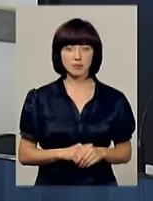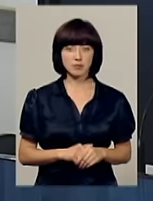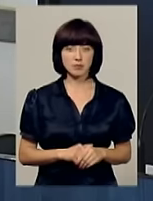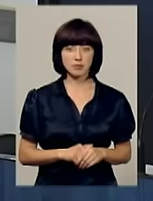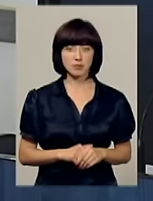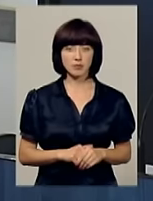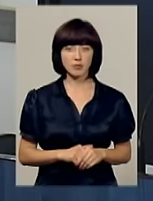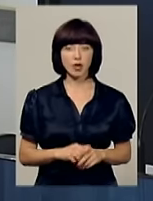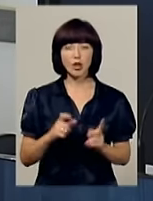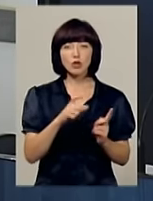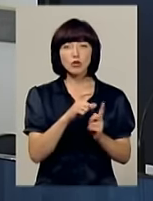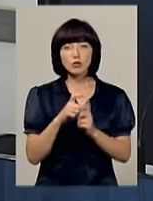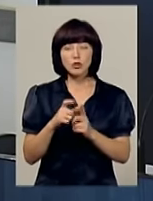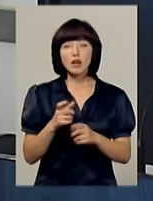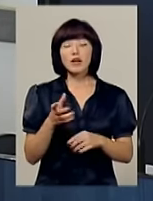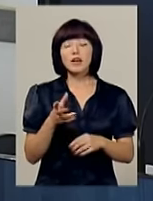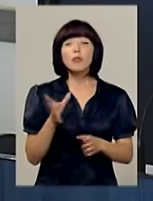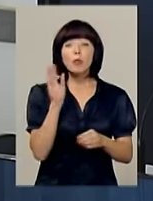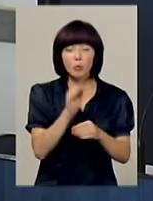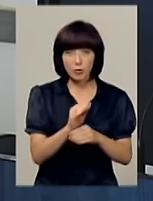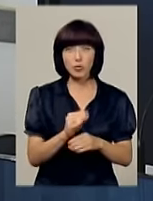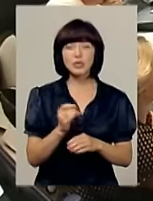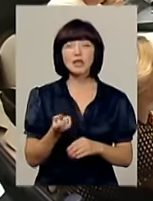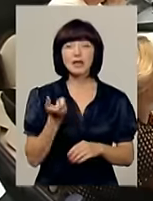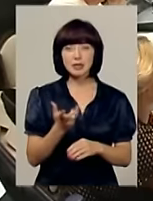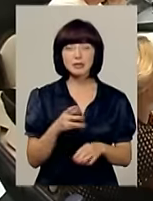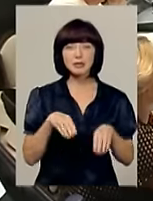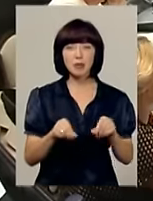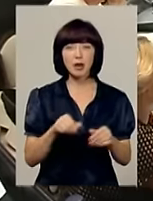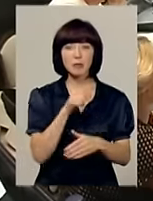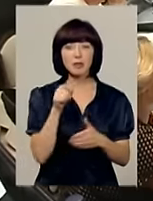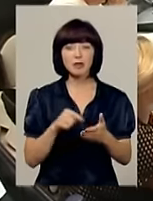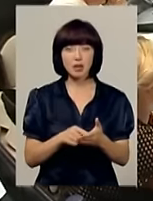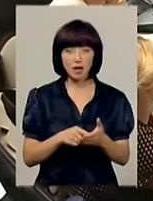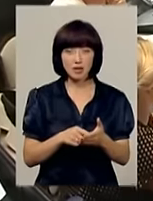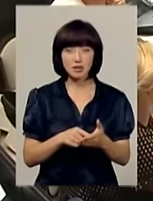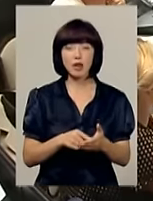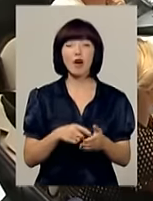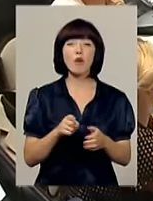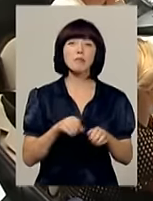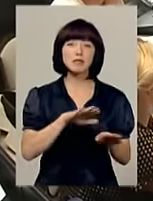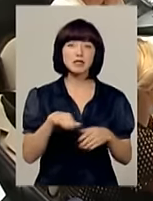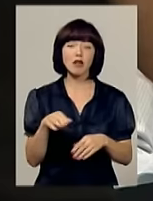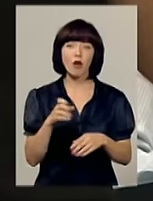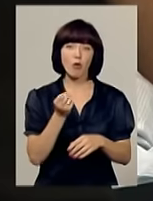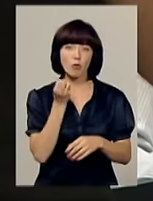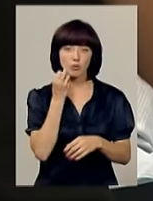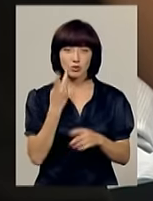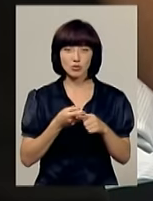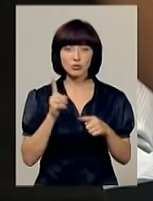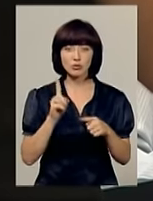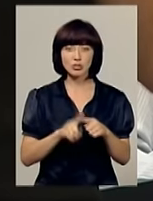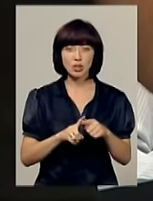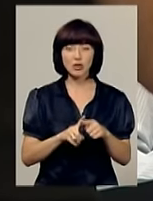До слова, переважна кількість земельних питань ухвалювалася вже по обіді, коли основний емоційний запал стих та відеокамер